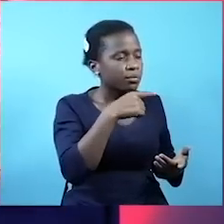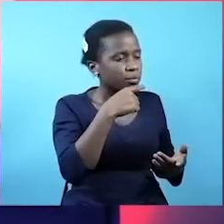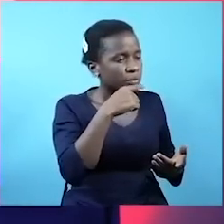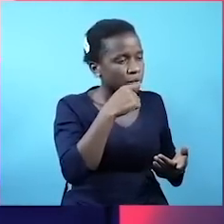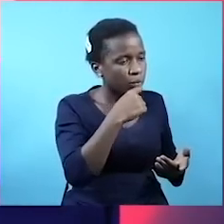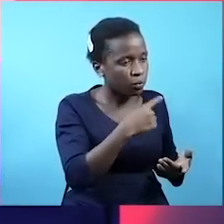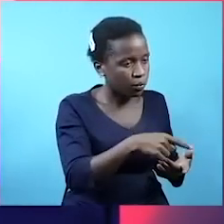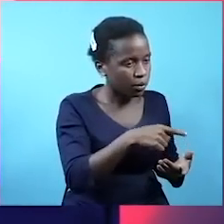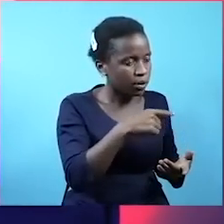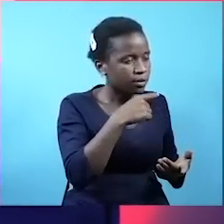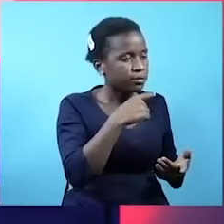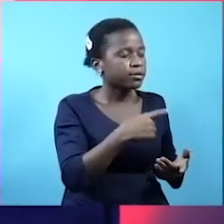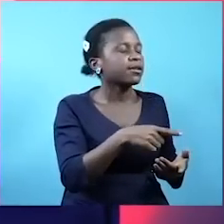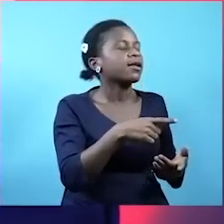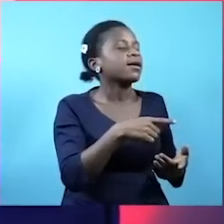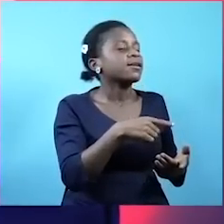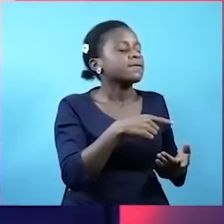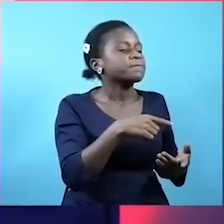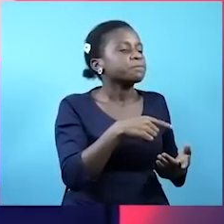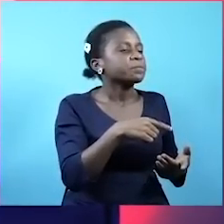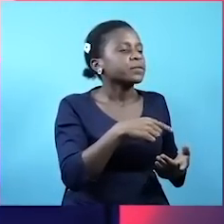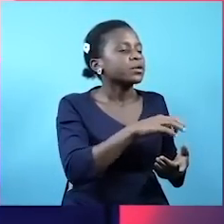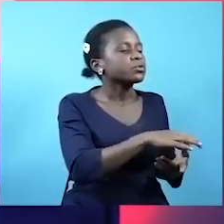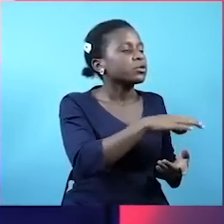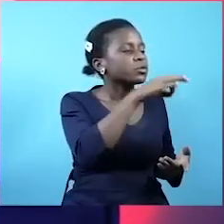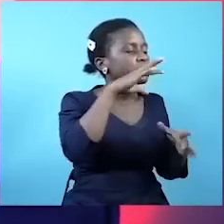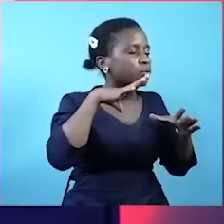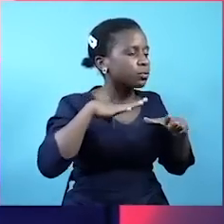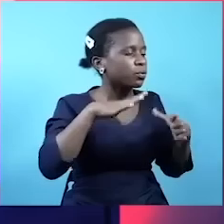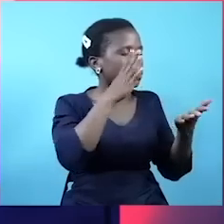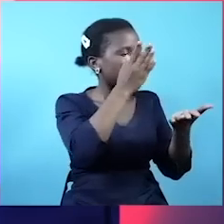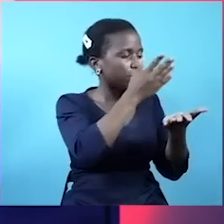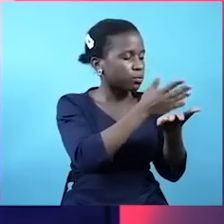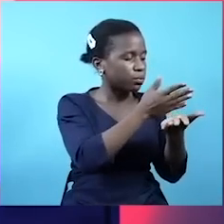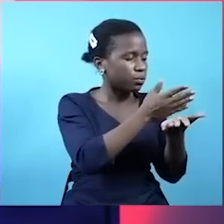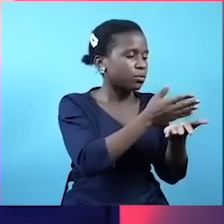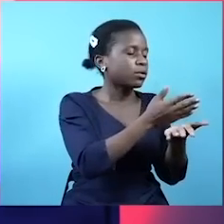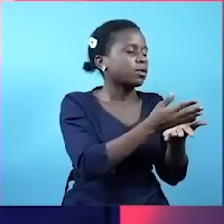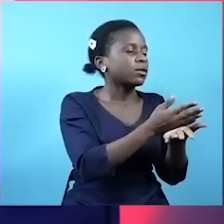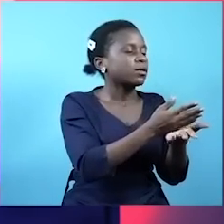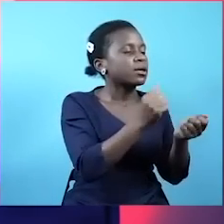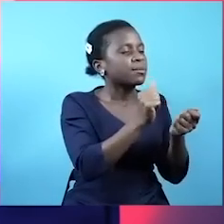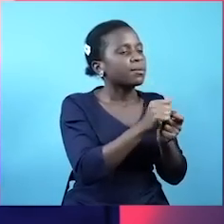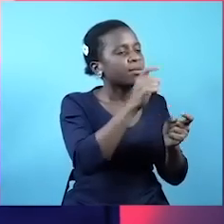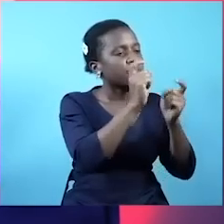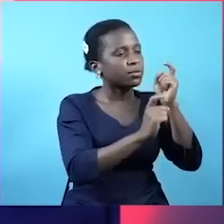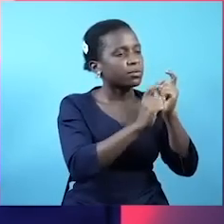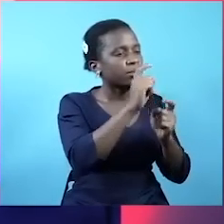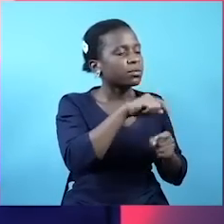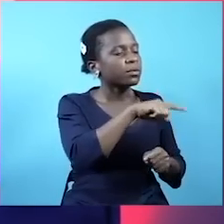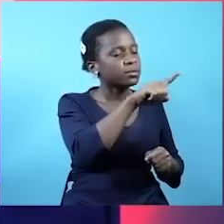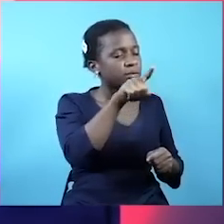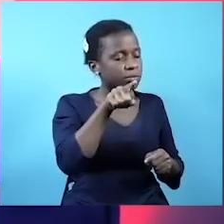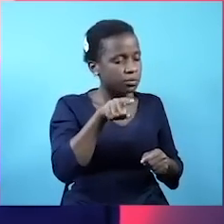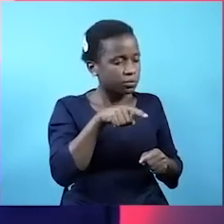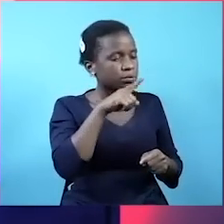election. Kwe na ukuu. Na mezi na ulingana kwenye ushindani. Hakia mungu na kuambia sisi.